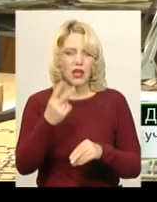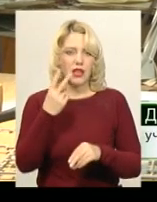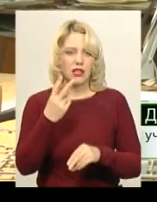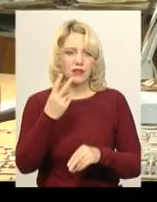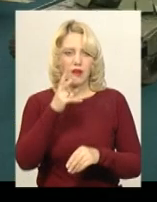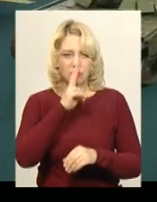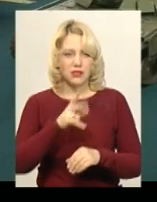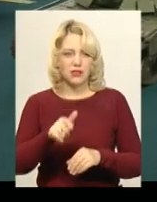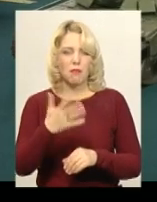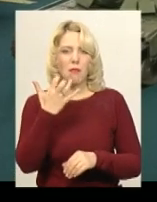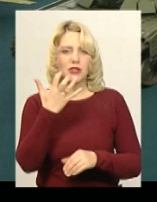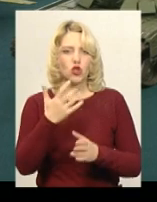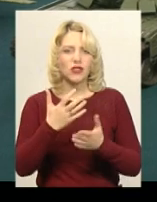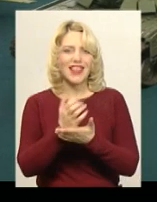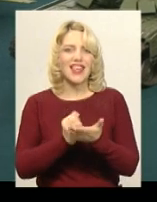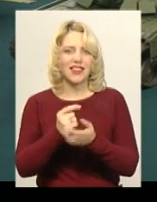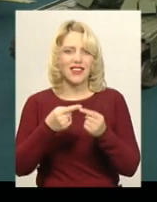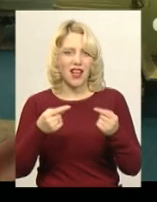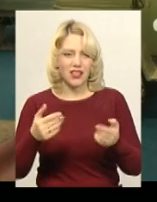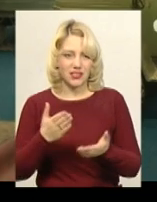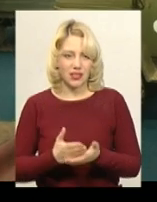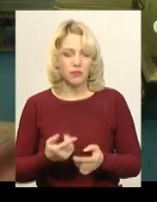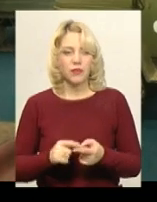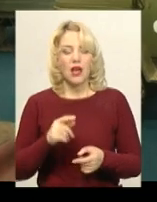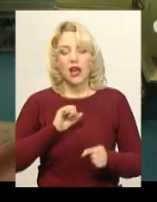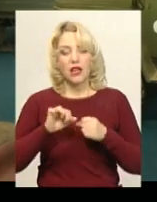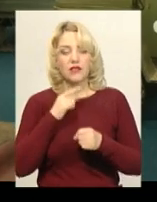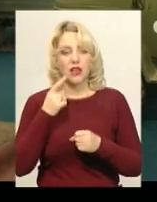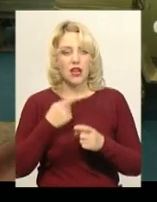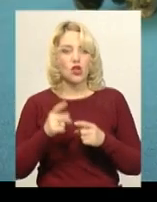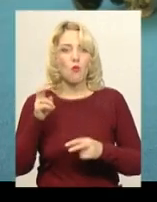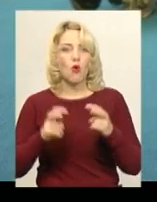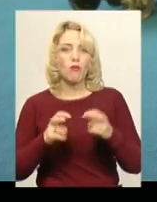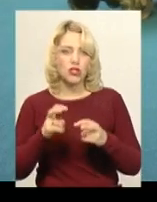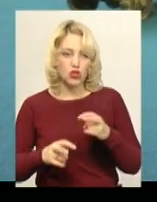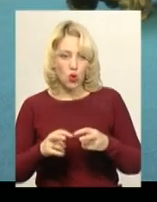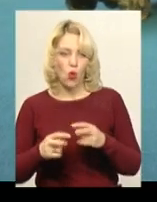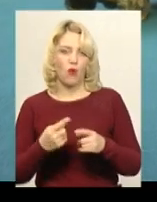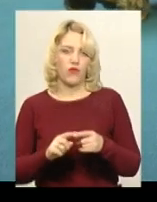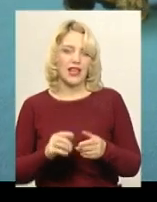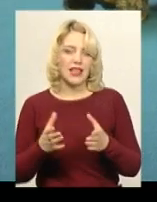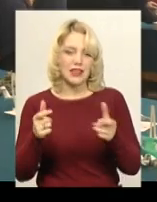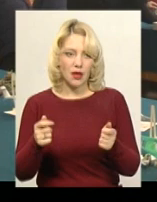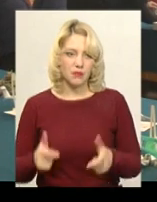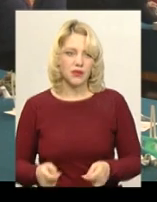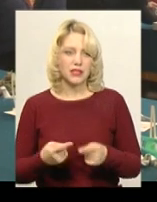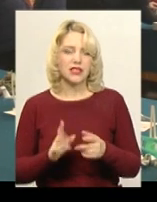там точно є. Керівник закарпатського гуртка каже, промисловий набір – лише основа для технічної творчості гуртківців. Іноді буває так,